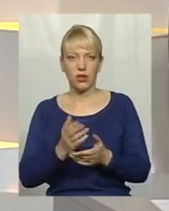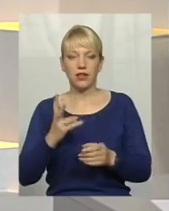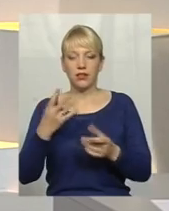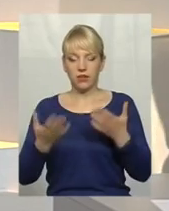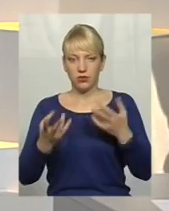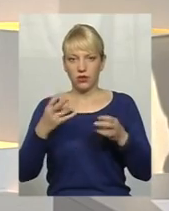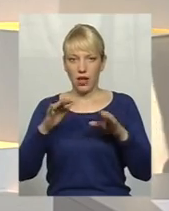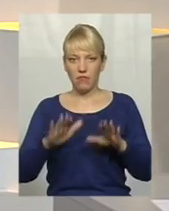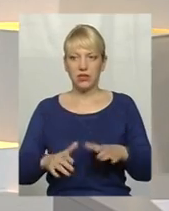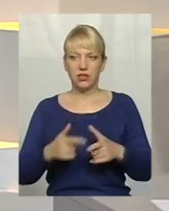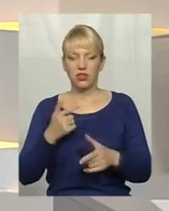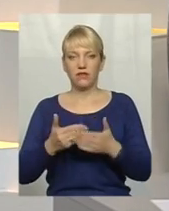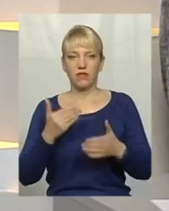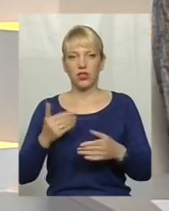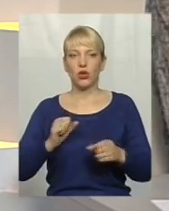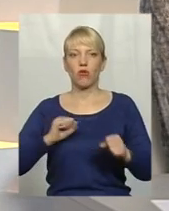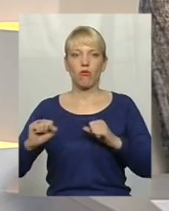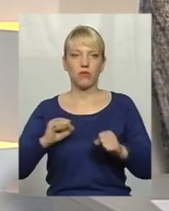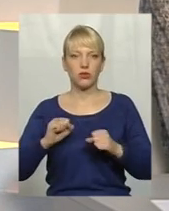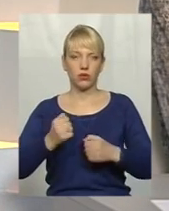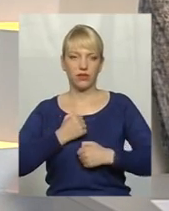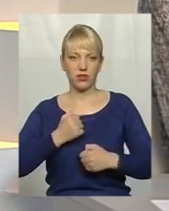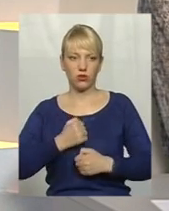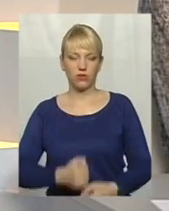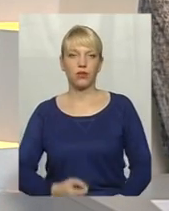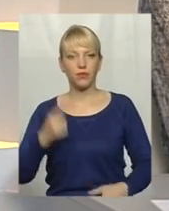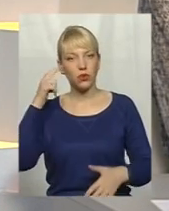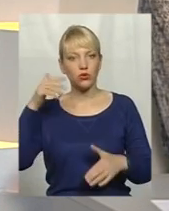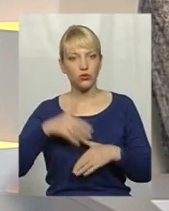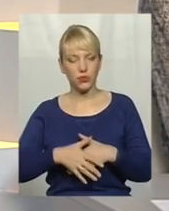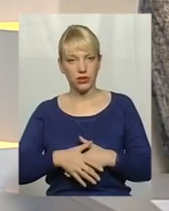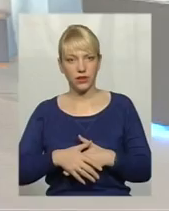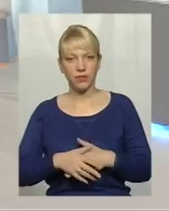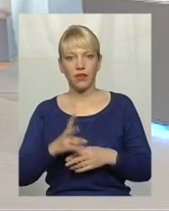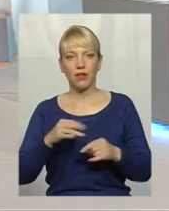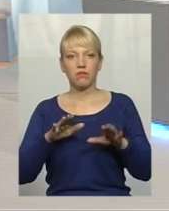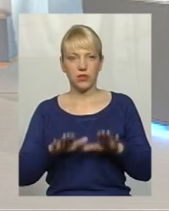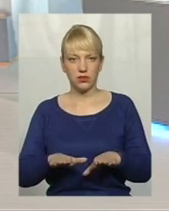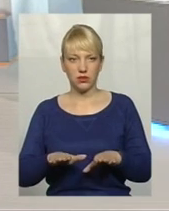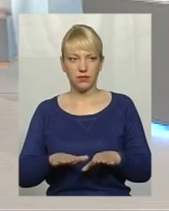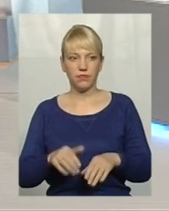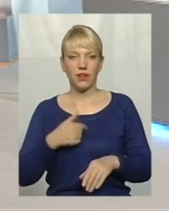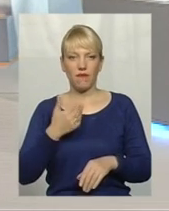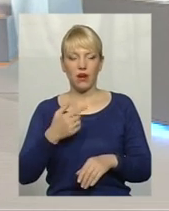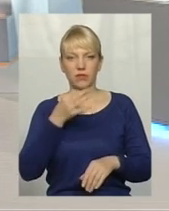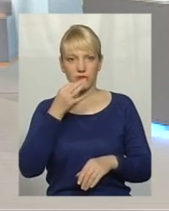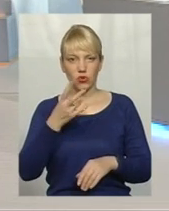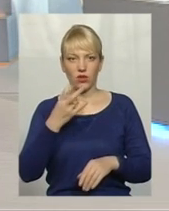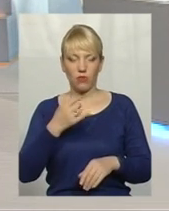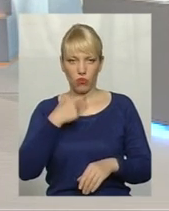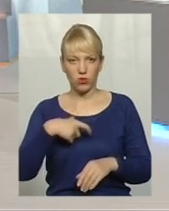місці, чи від того самого командира військового? Розумієте, на місці, ну я вам скажу про себе,